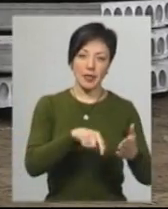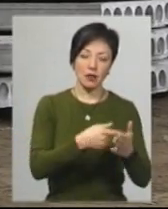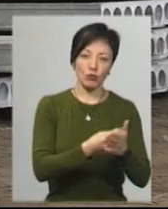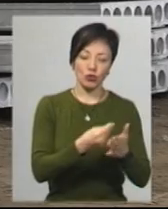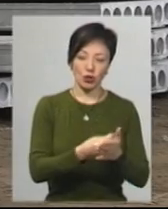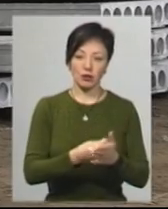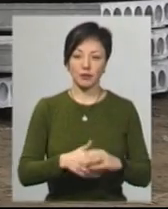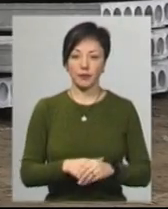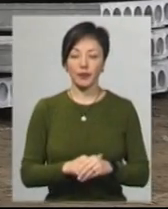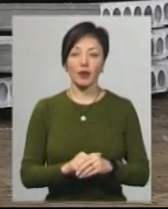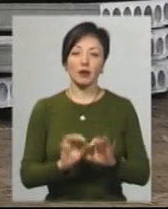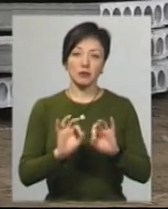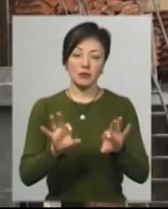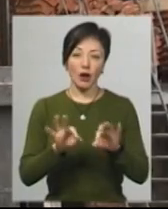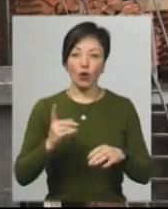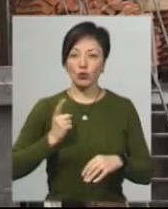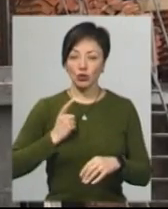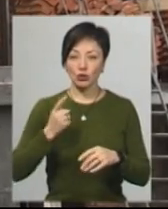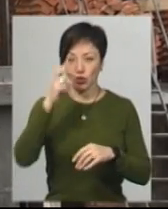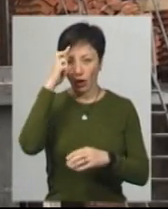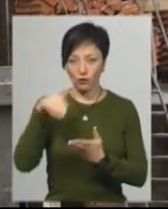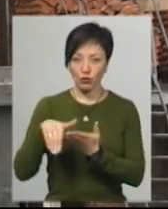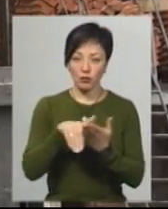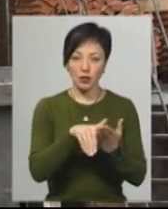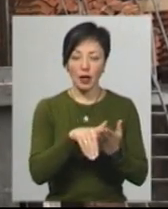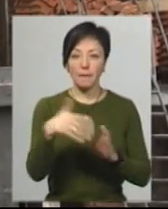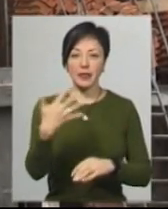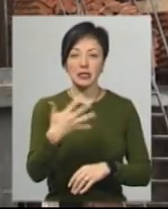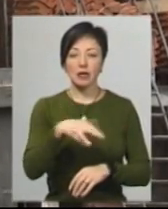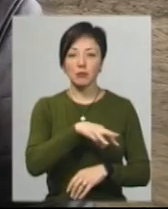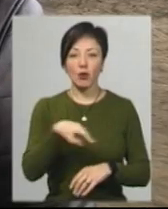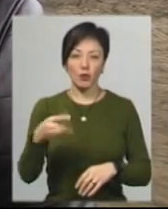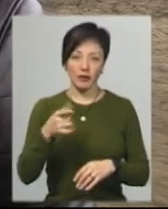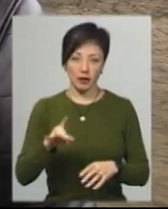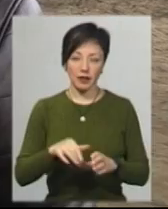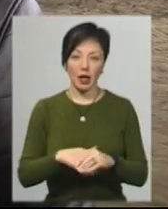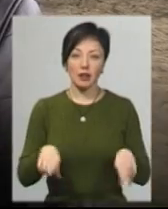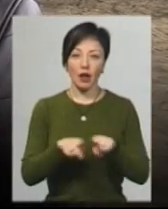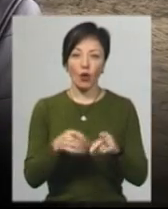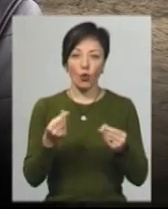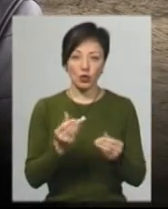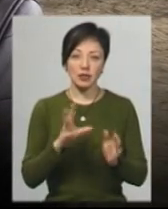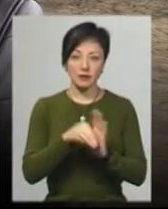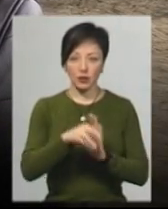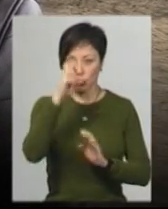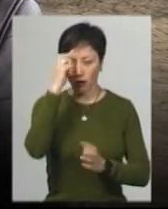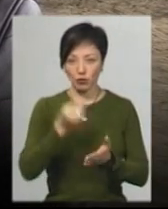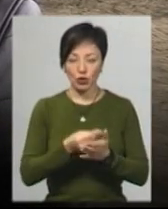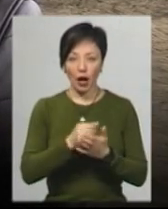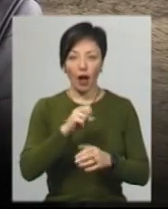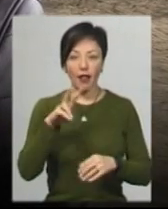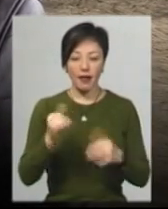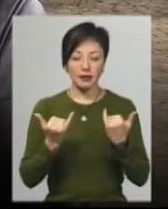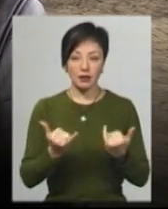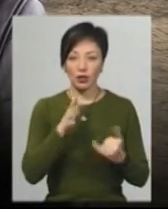Олександр Чернієвич. Додає, очікують цьогоріч на державну субвенцію у розмірі 50 мільйонів гривень. Такі кошти є закладені в державному бюджеті, але на